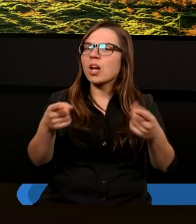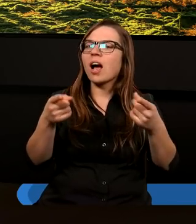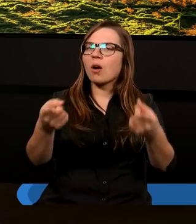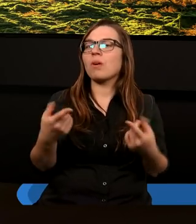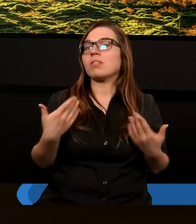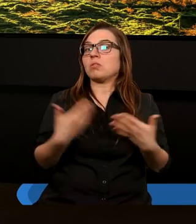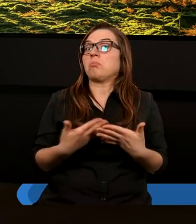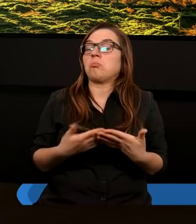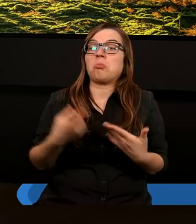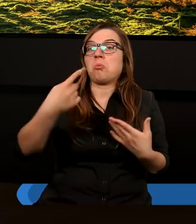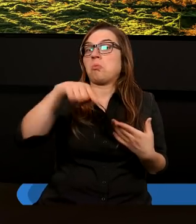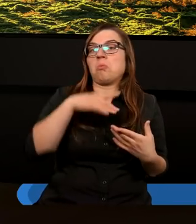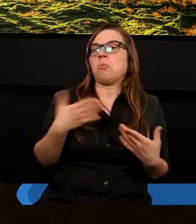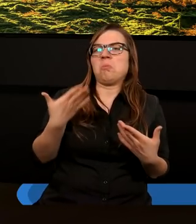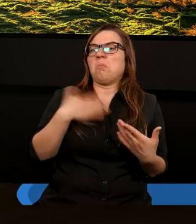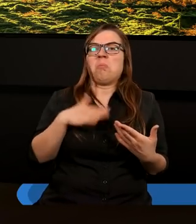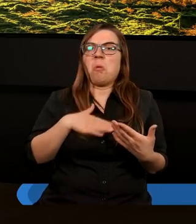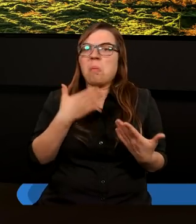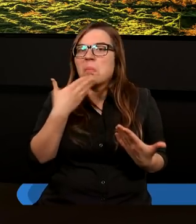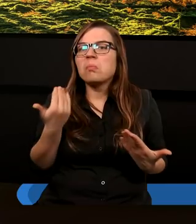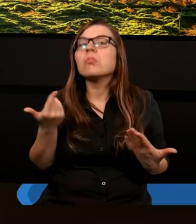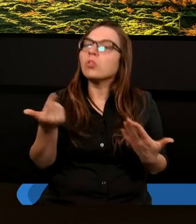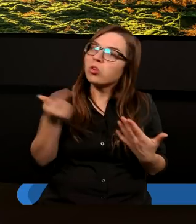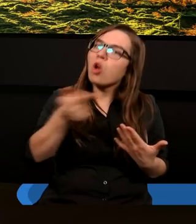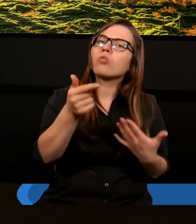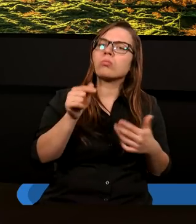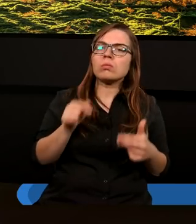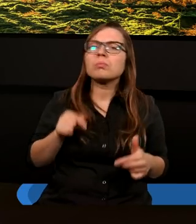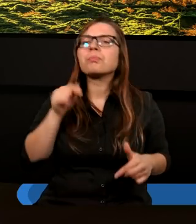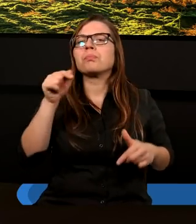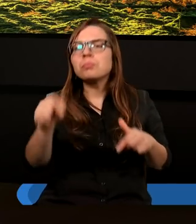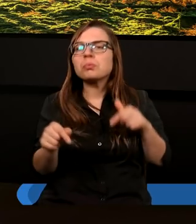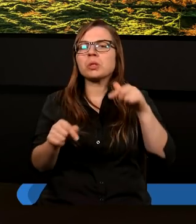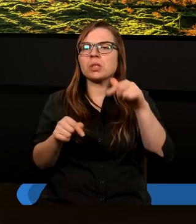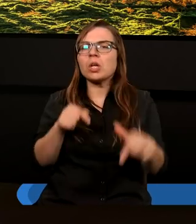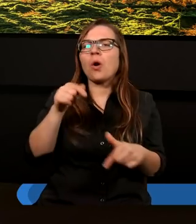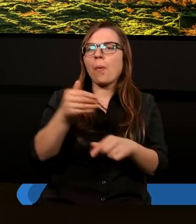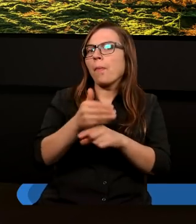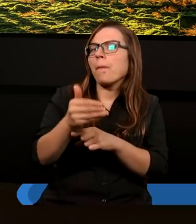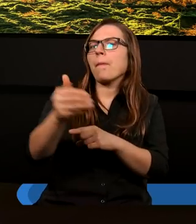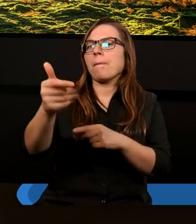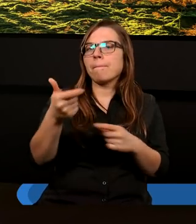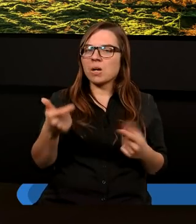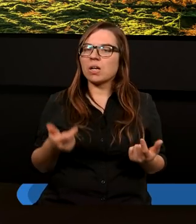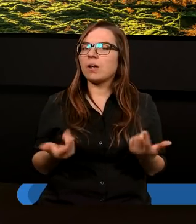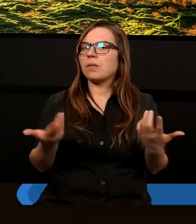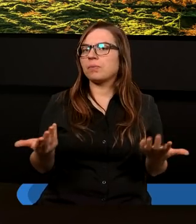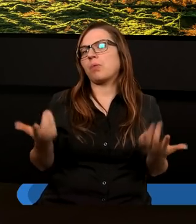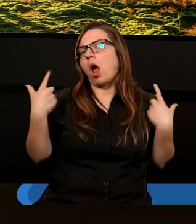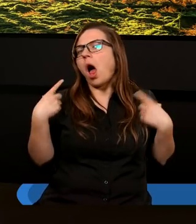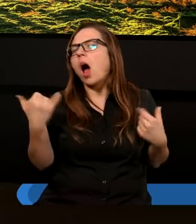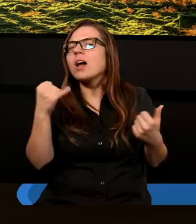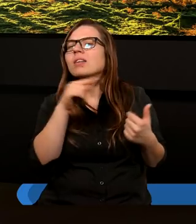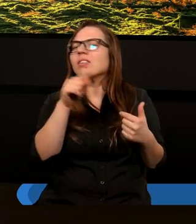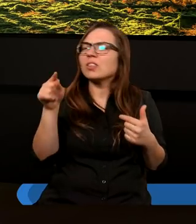skoro wam się nie podoba, no to wy zróbcie jakiś krok. Sami też kogoś wybierzcie, wskaźcie jakąś osobę, tak? Czyli